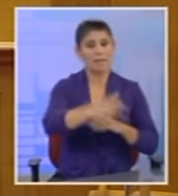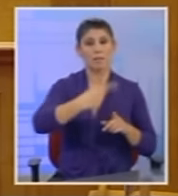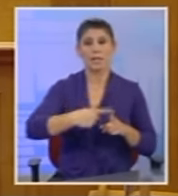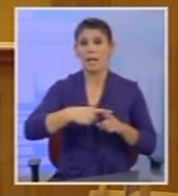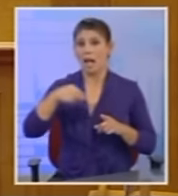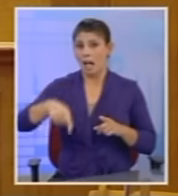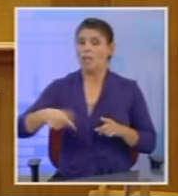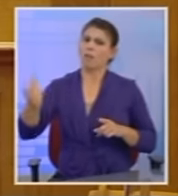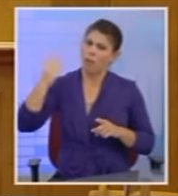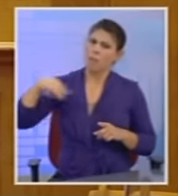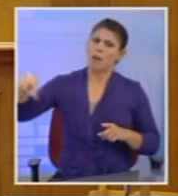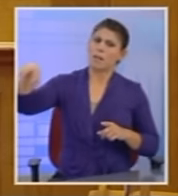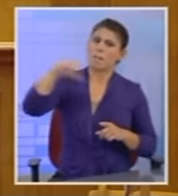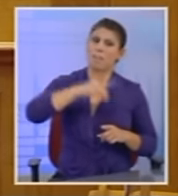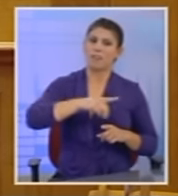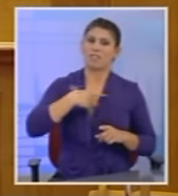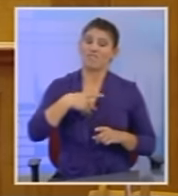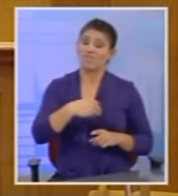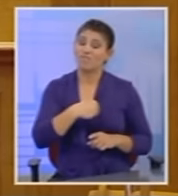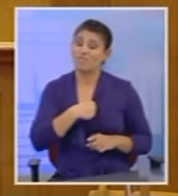συνυπεύθυνοι για όλα όσα συμβαίνουν. Κρίμα.